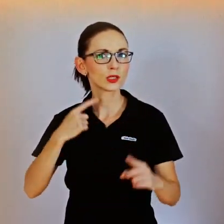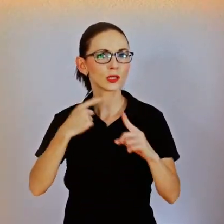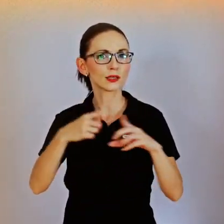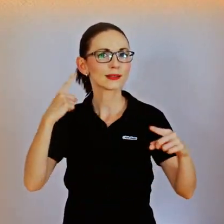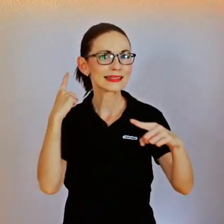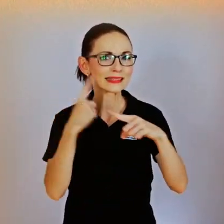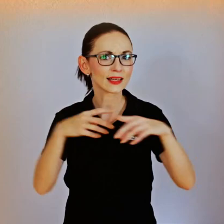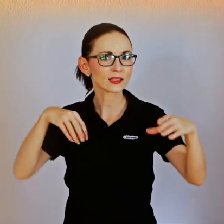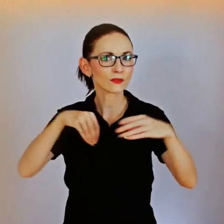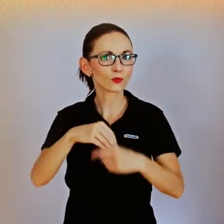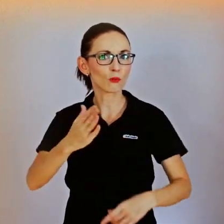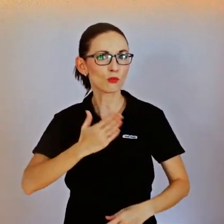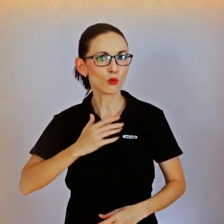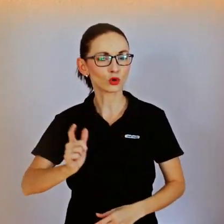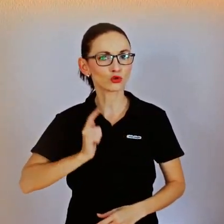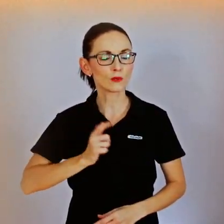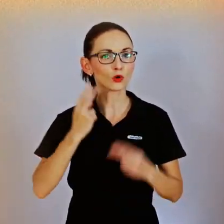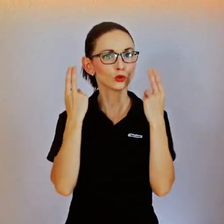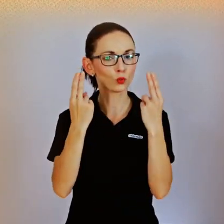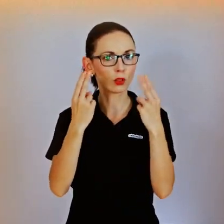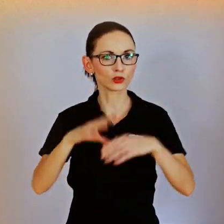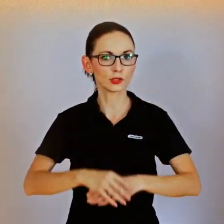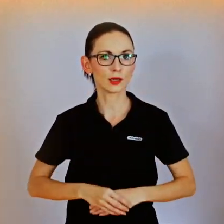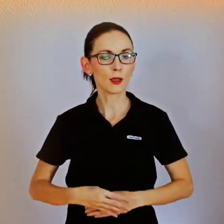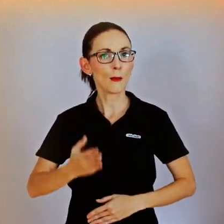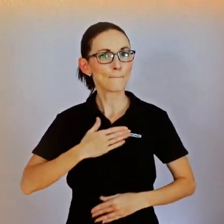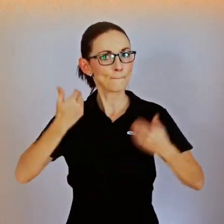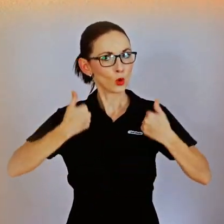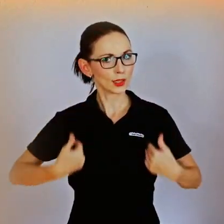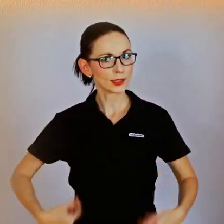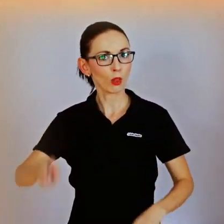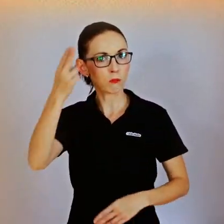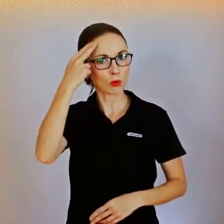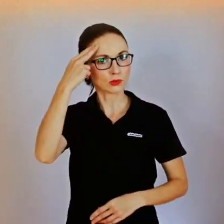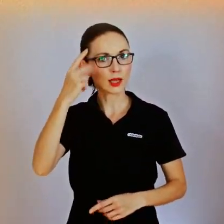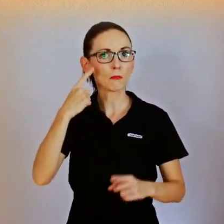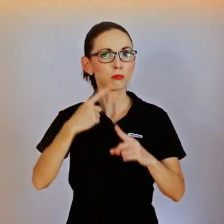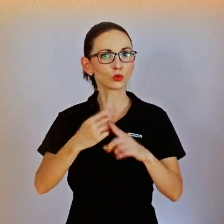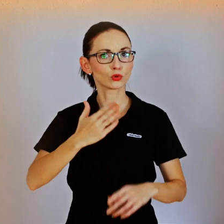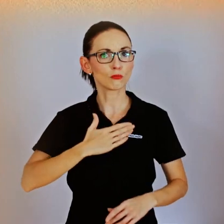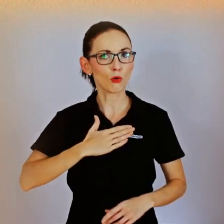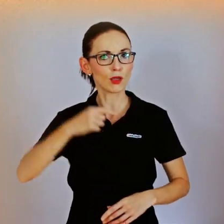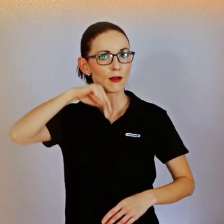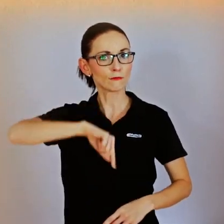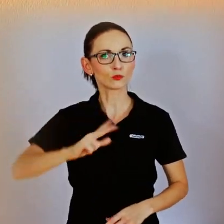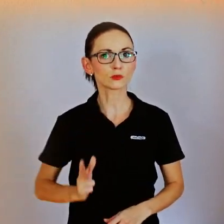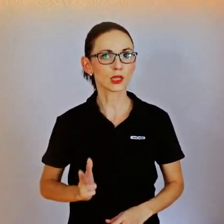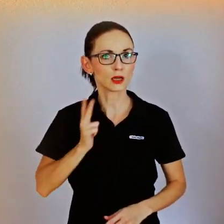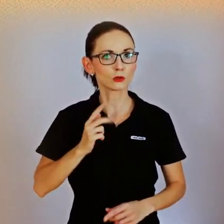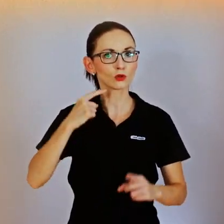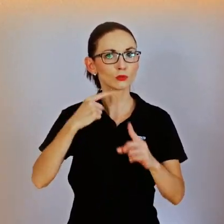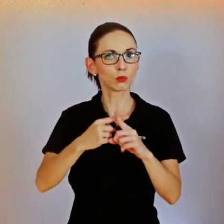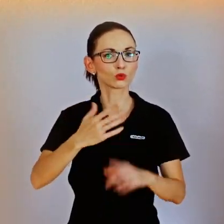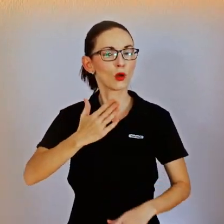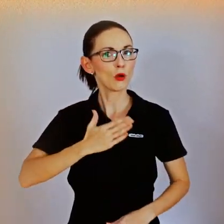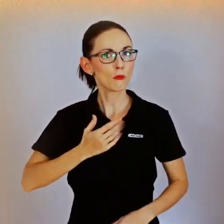nemluvíme jenom o sexuálním styku, ale o tom celém spektru, co sexualita zahrnuje za všechny ty oblasti. Protože pro každého z nás v